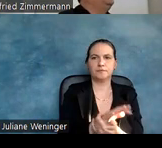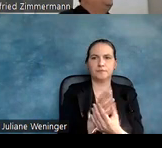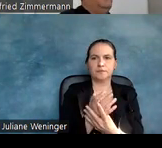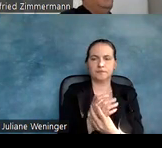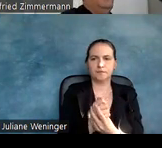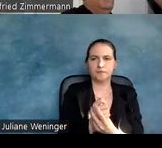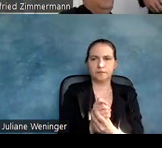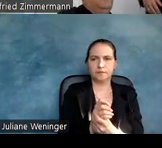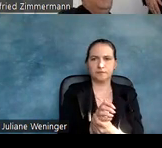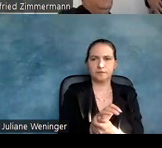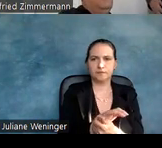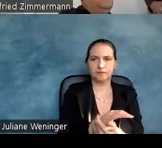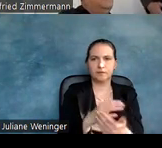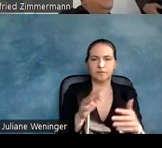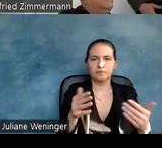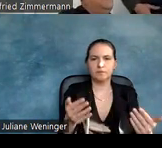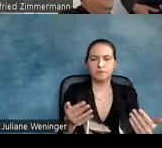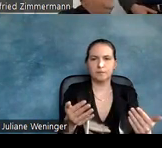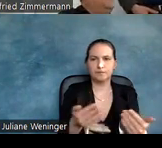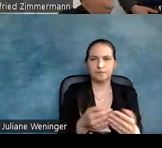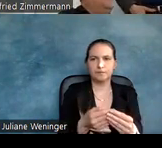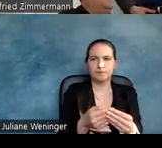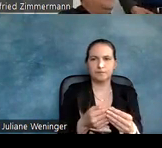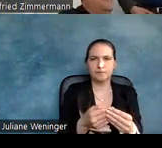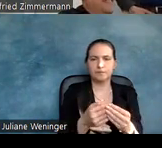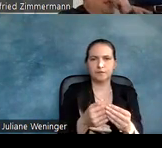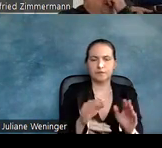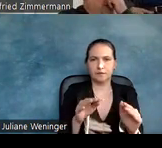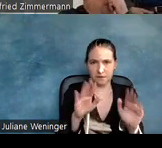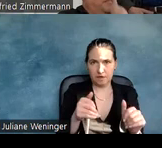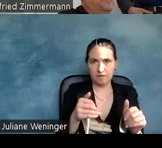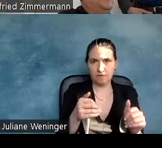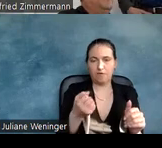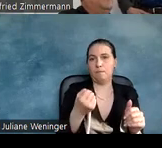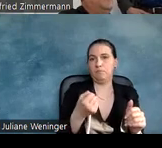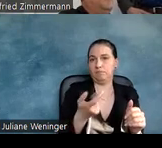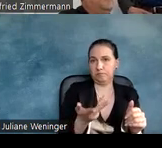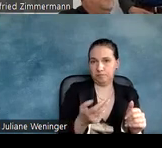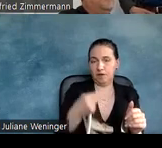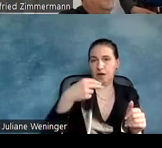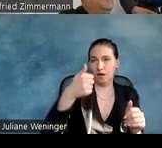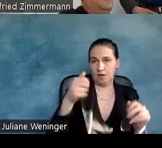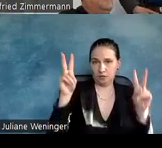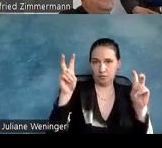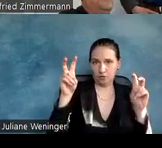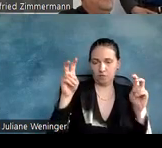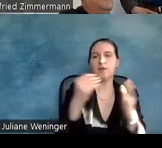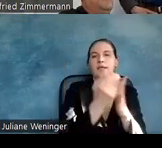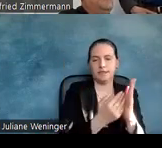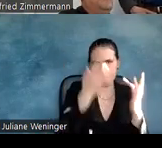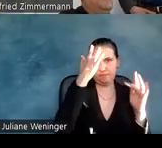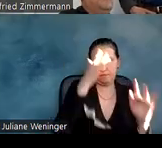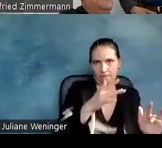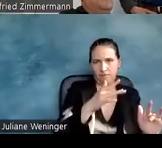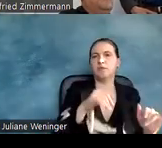ja, genau, also gesetzlich ist es erlaubt, dass mehrere H1 Überschriften gibt, genauso wie bei Word auch,